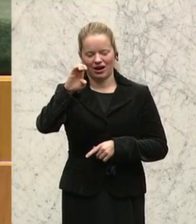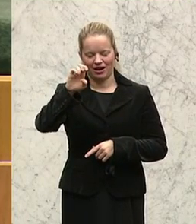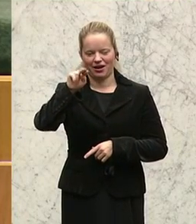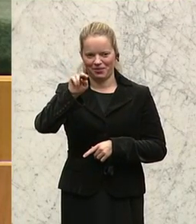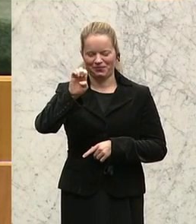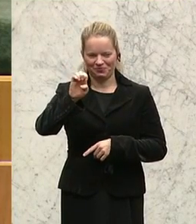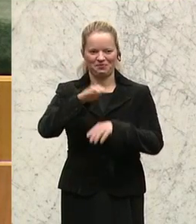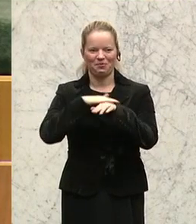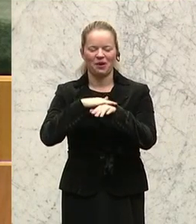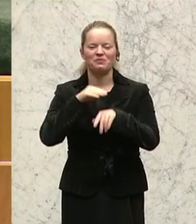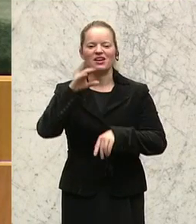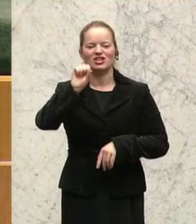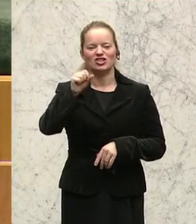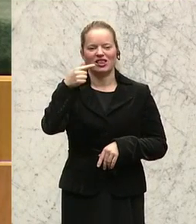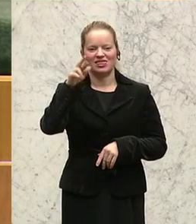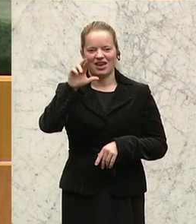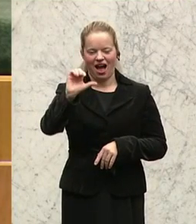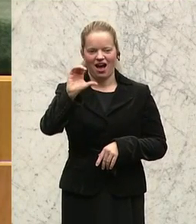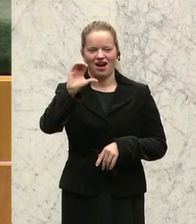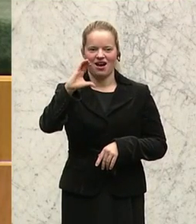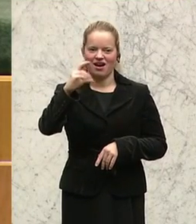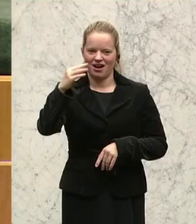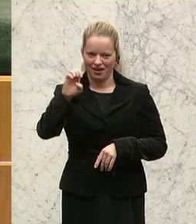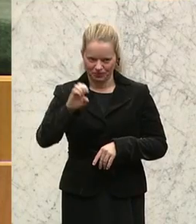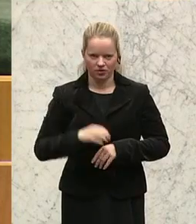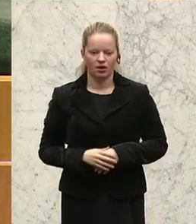Mitgliedern der Bundesregierung folgende Mitteilung gemacht.